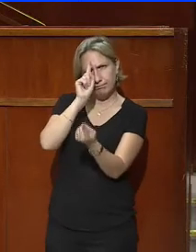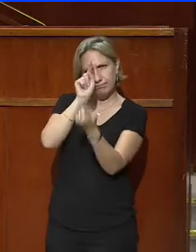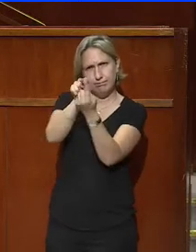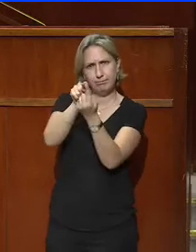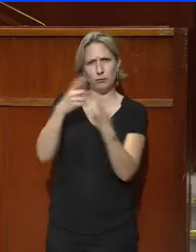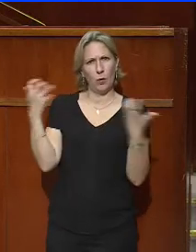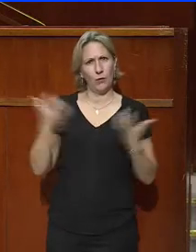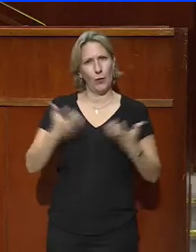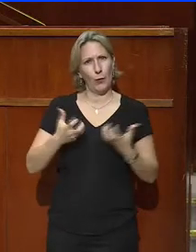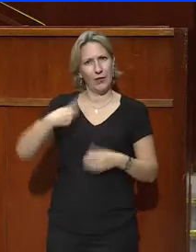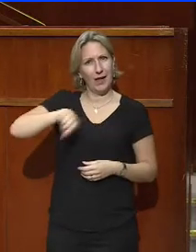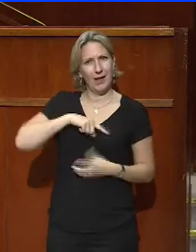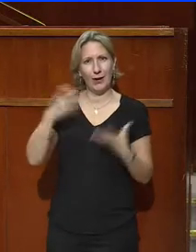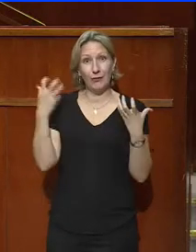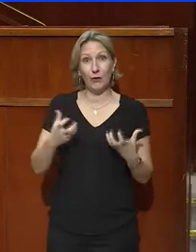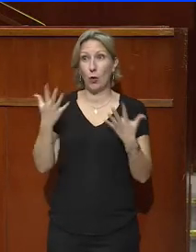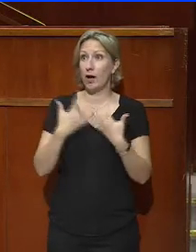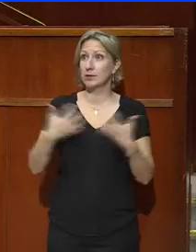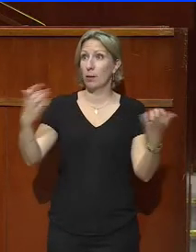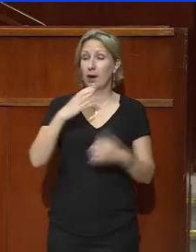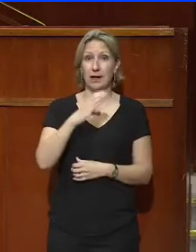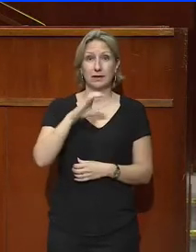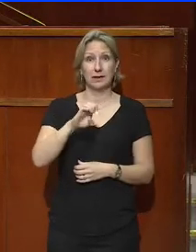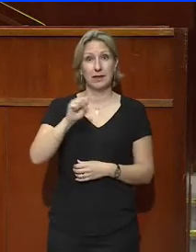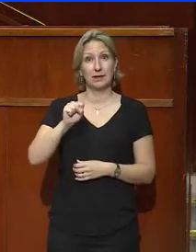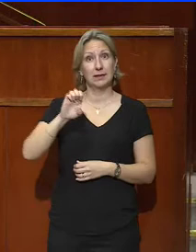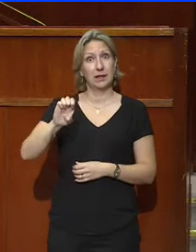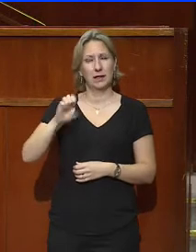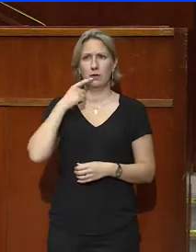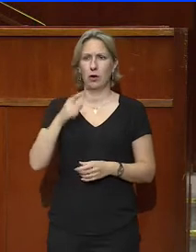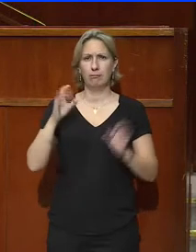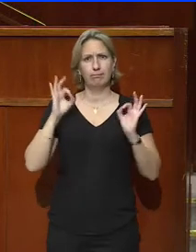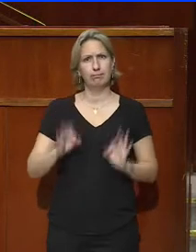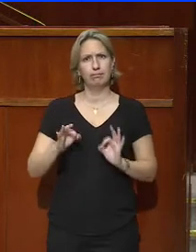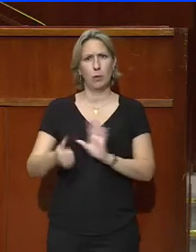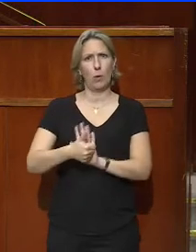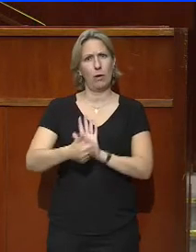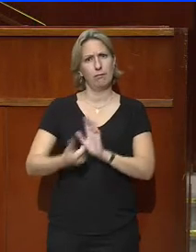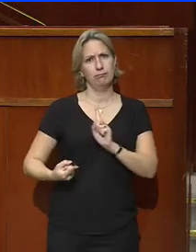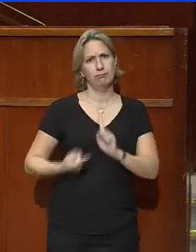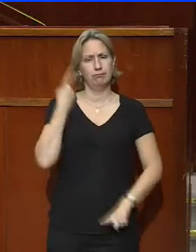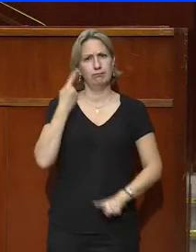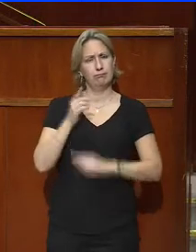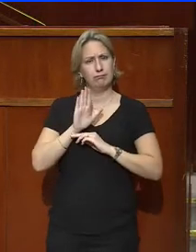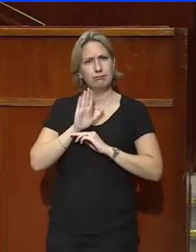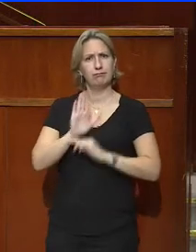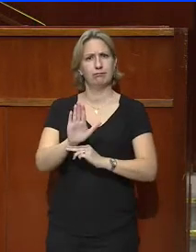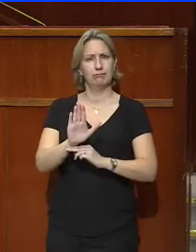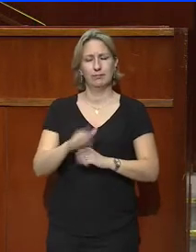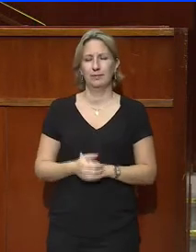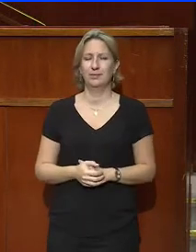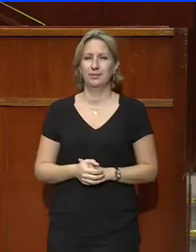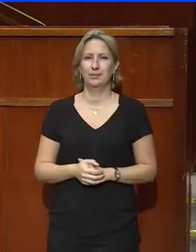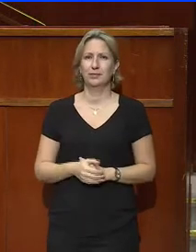volonté qui est la nôtre de donner à cette Assemblée une légitimité incontestable dont